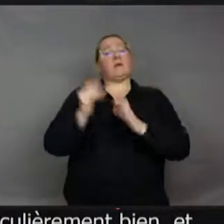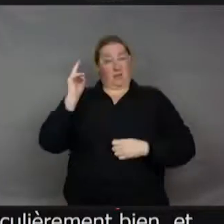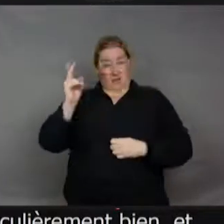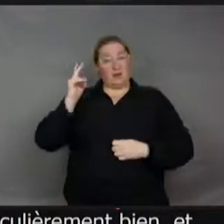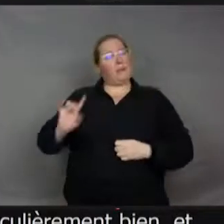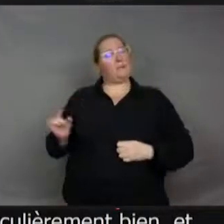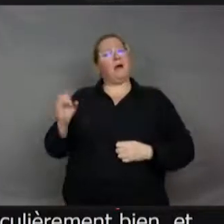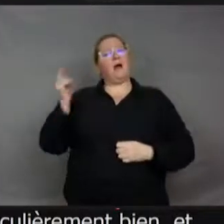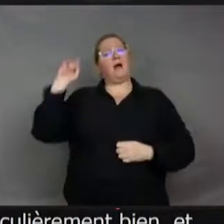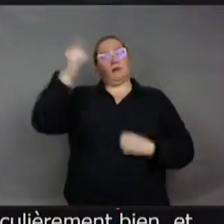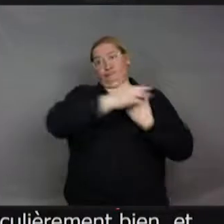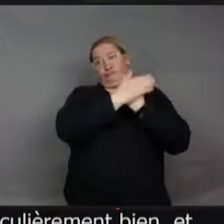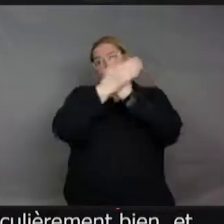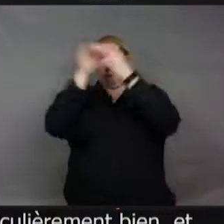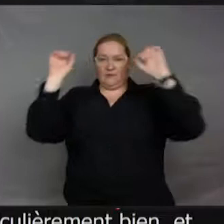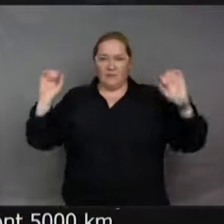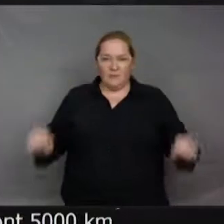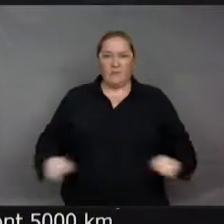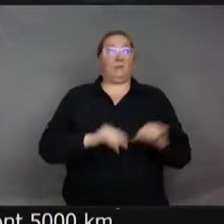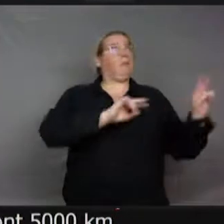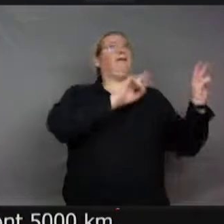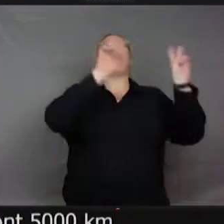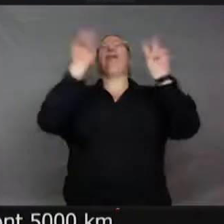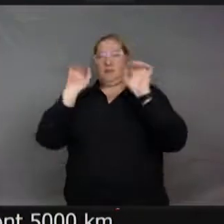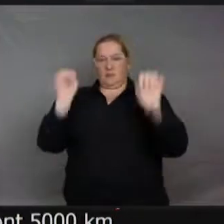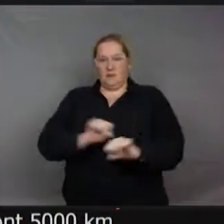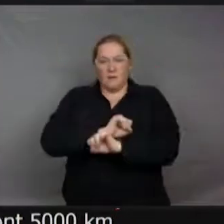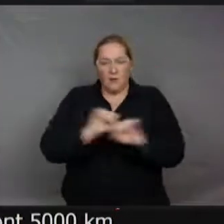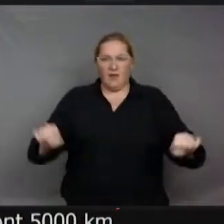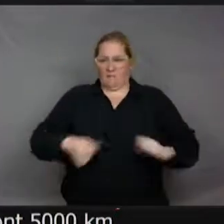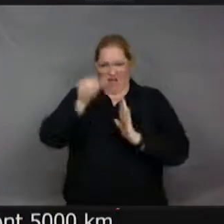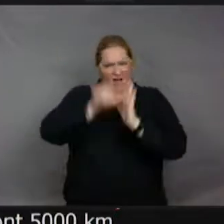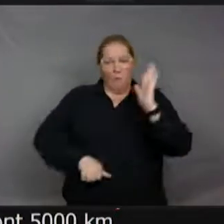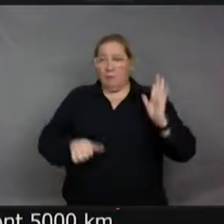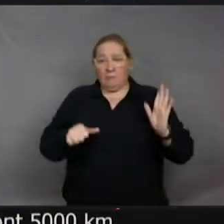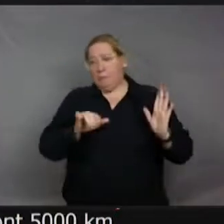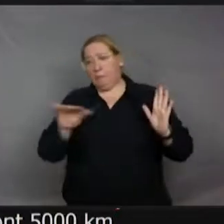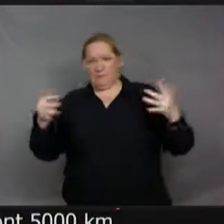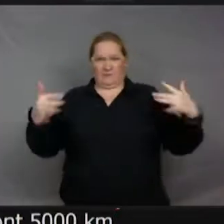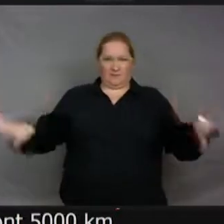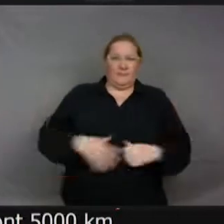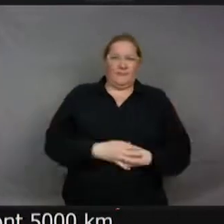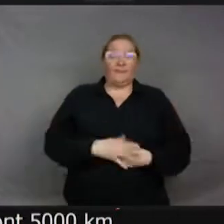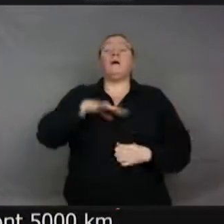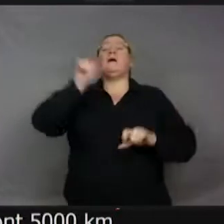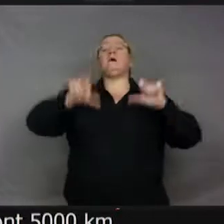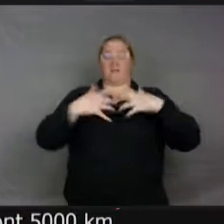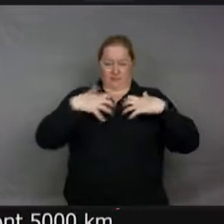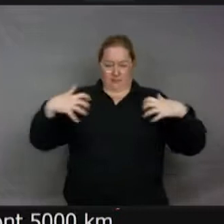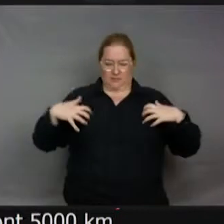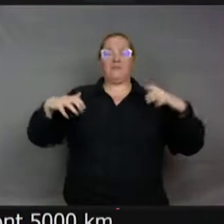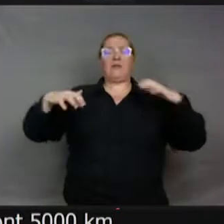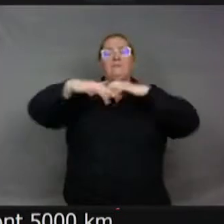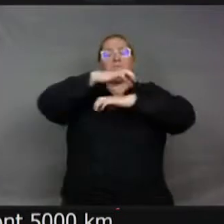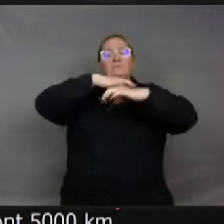Et c'est vrai qu'on dit un moment à temps et combien de temps ? Il fait tout ça en un mois et quelques. Il y a des entomologistes qui une fois ont repéré